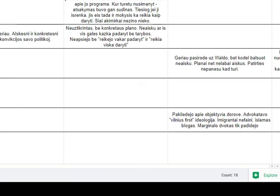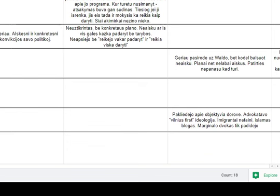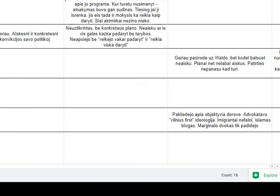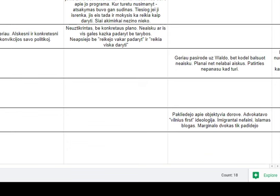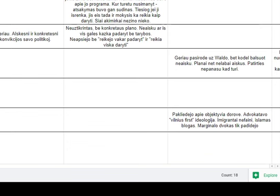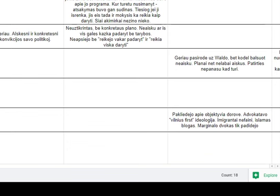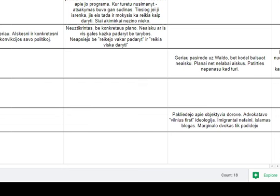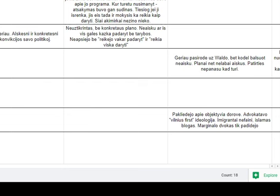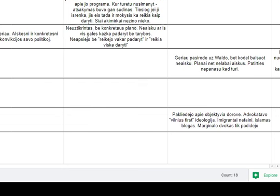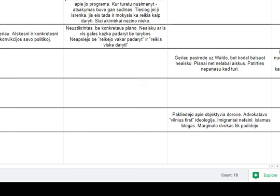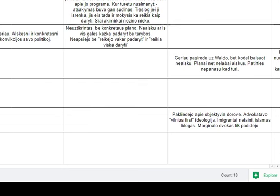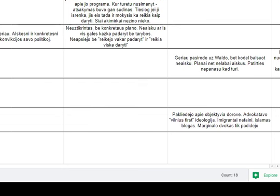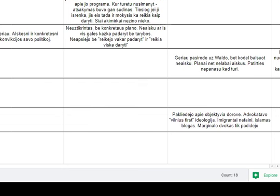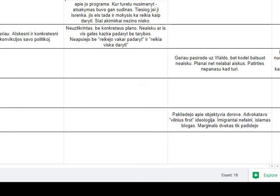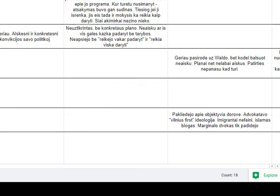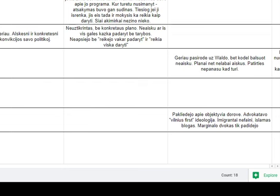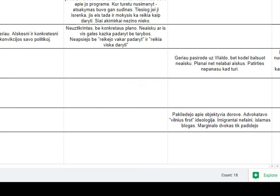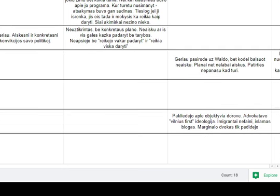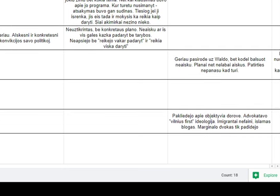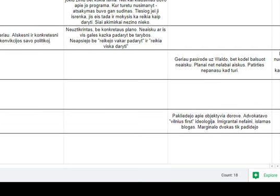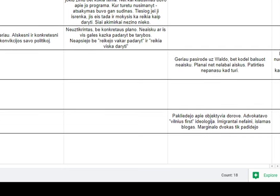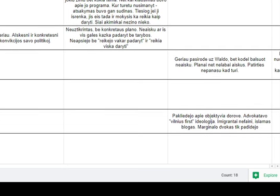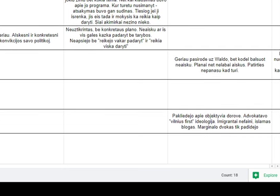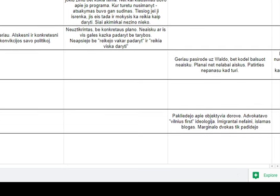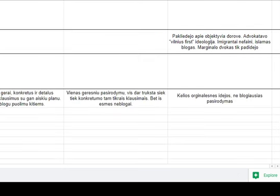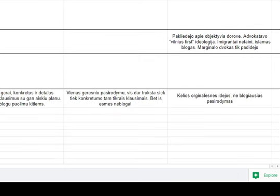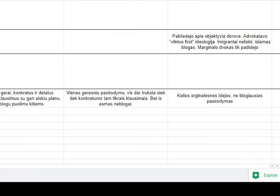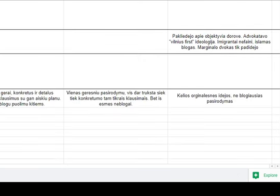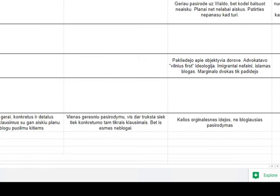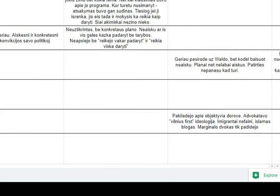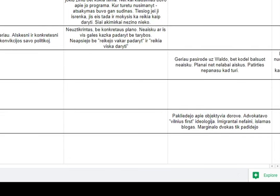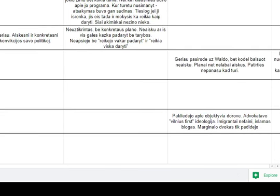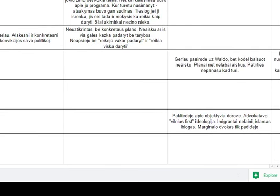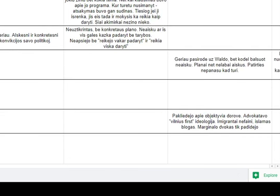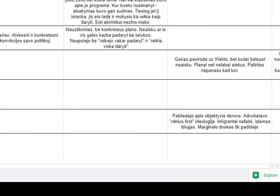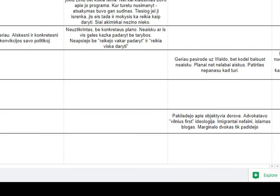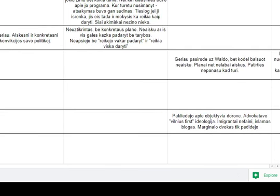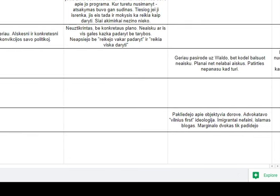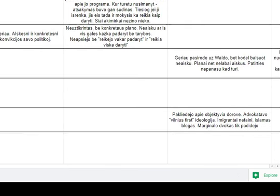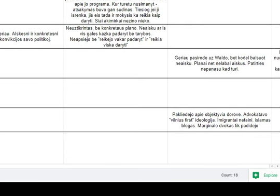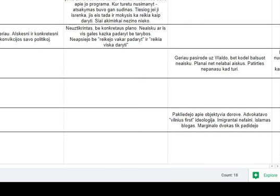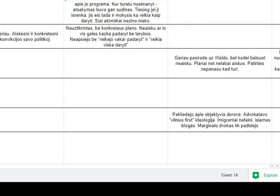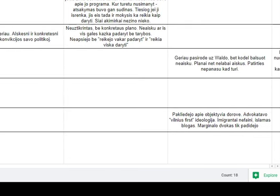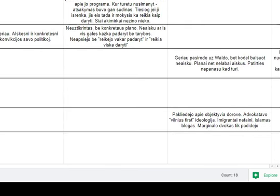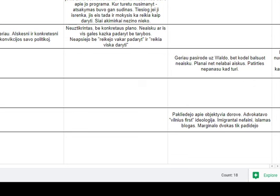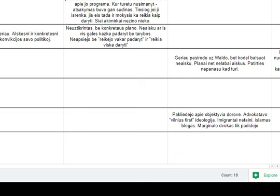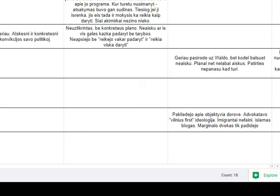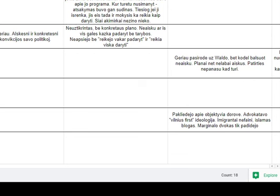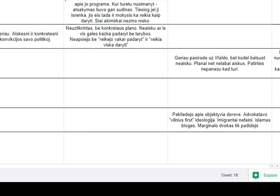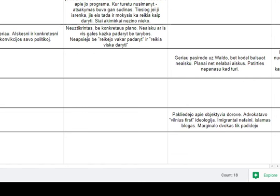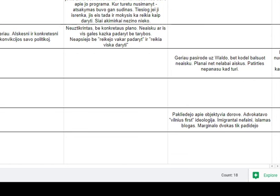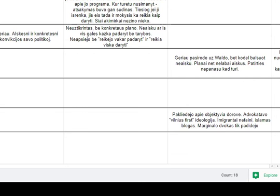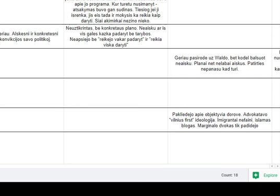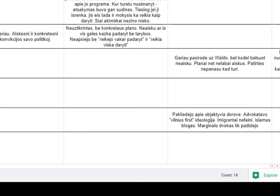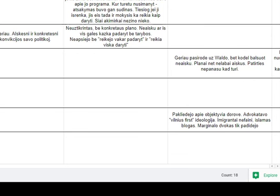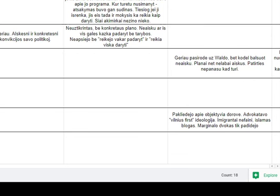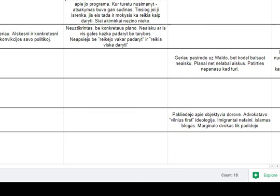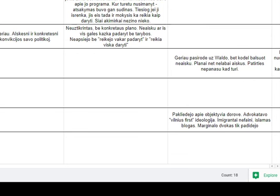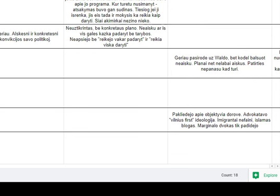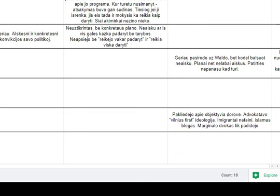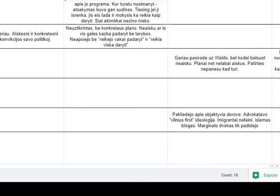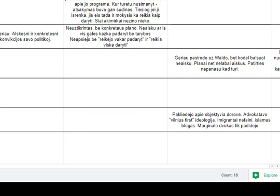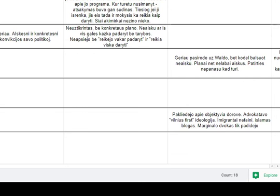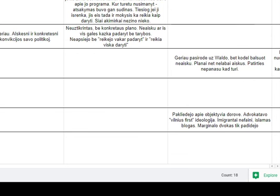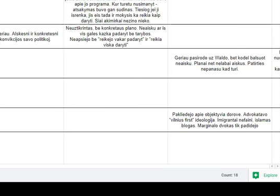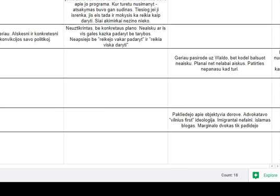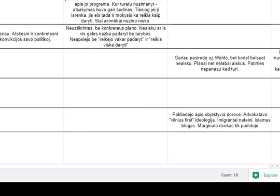Freeze one row? View freeze one row. Ne, jis pačia pirma. Tai man reikia... Nes aš